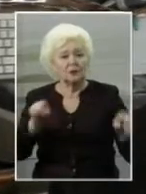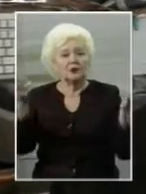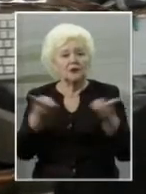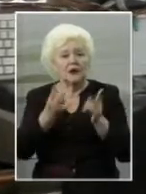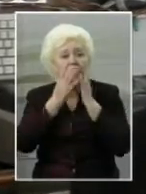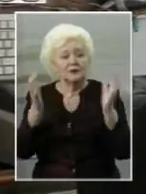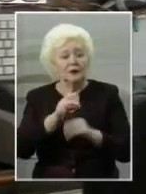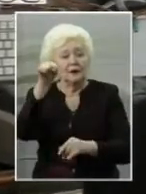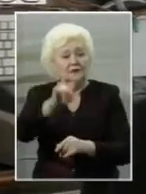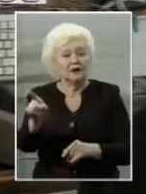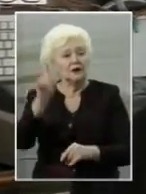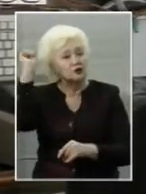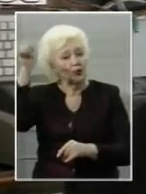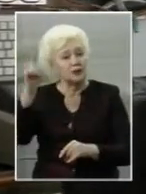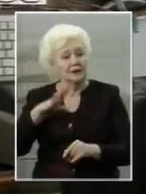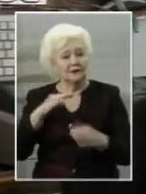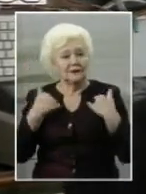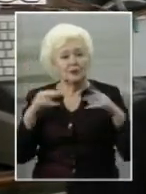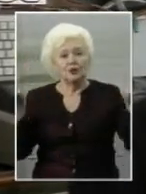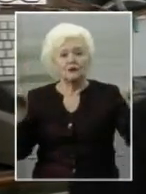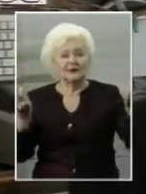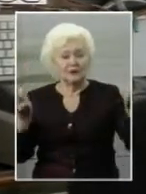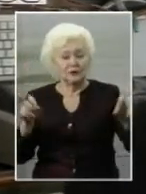зберігати те, що колись було для нас цінним.